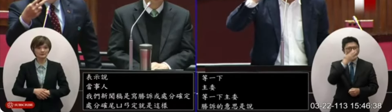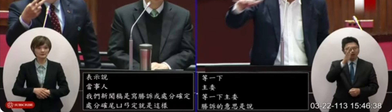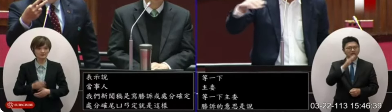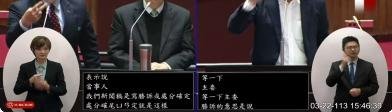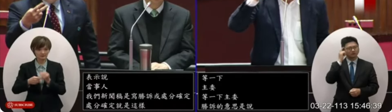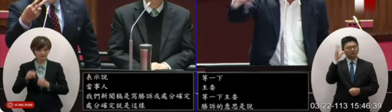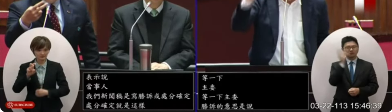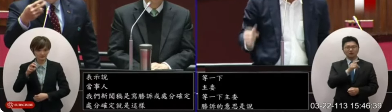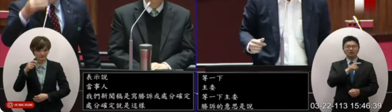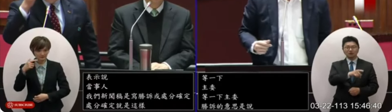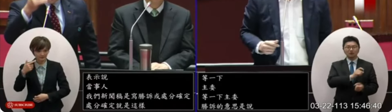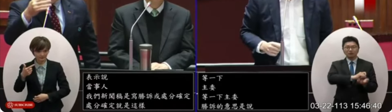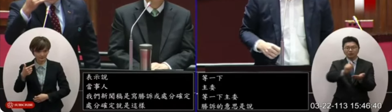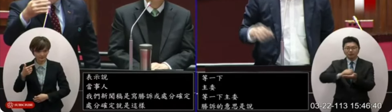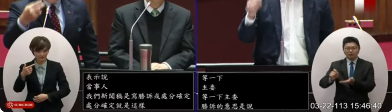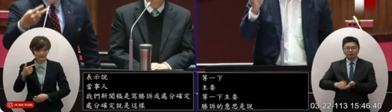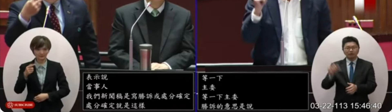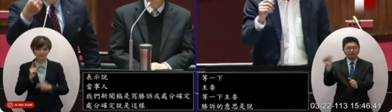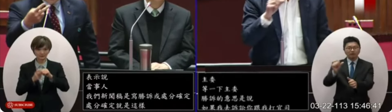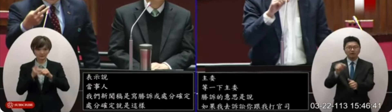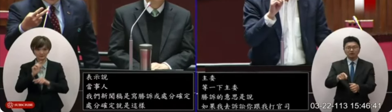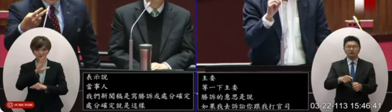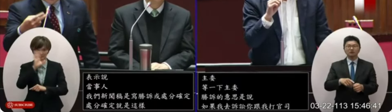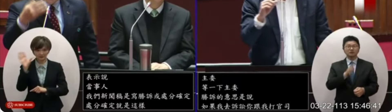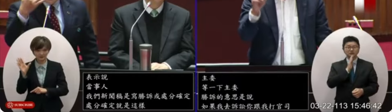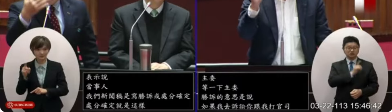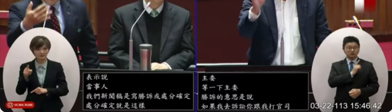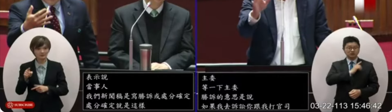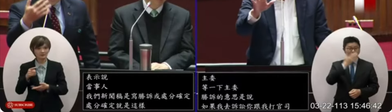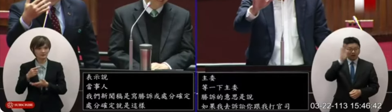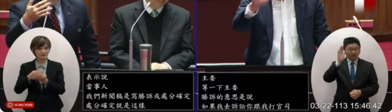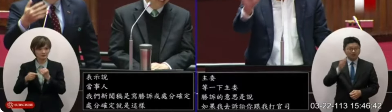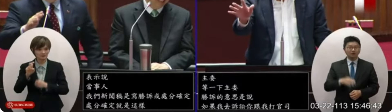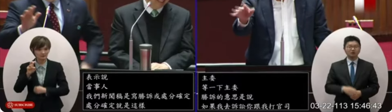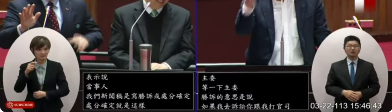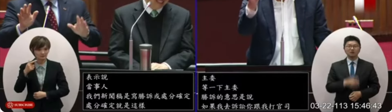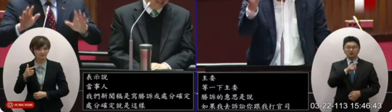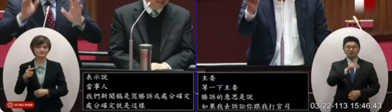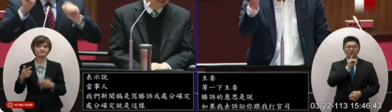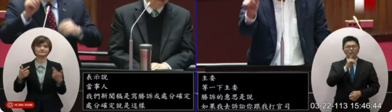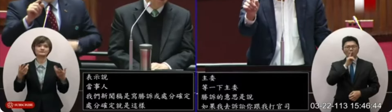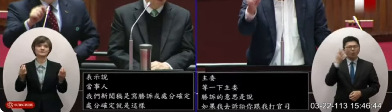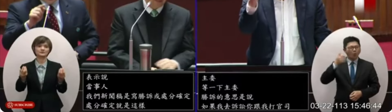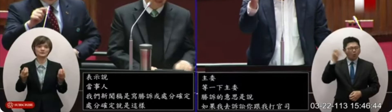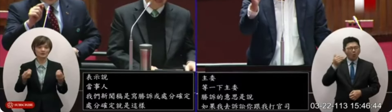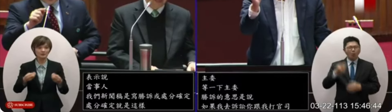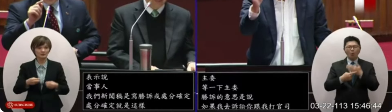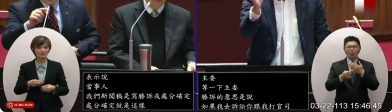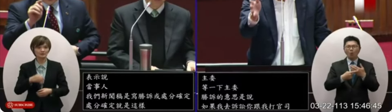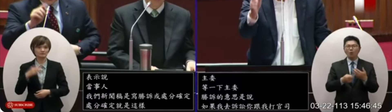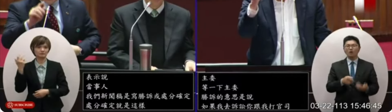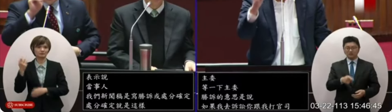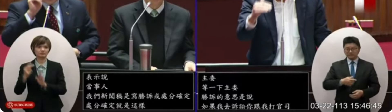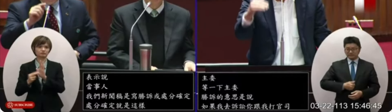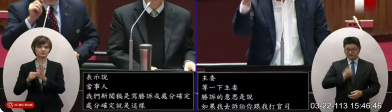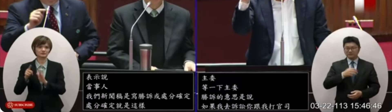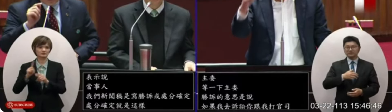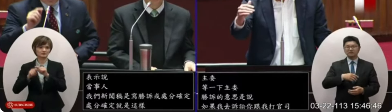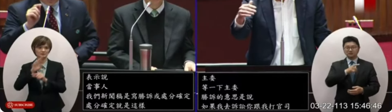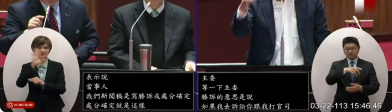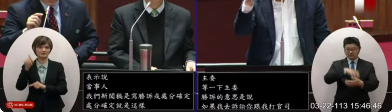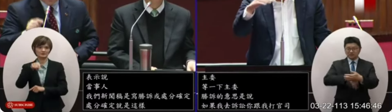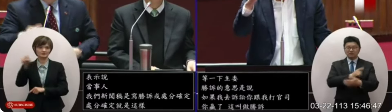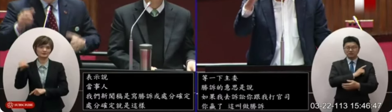開出去的裁決單都是一次勝訴這太離譜了你們不要用話術實際上你們